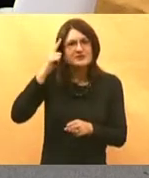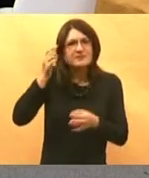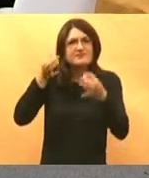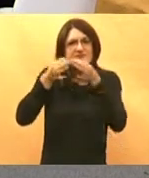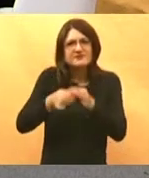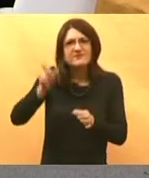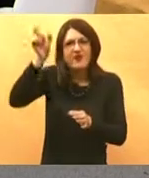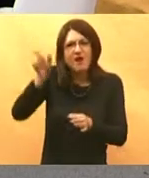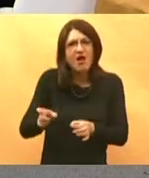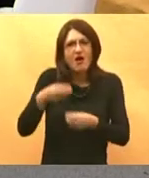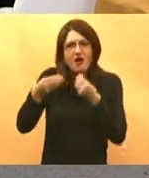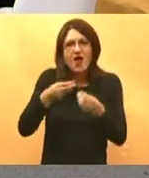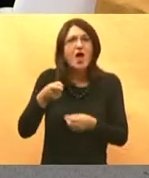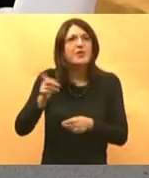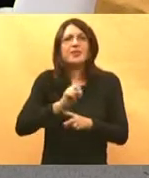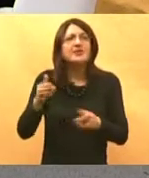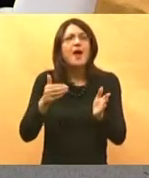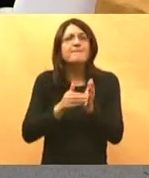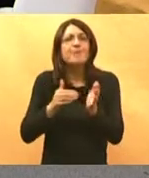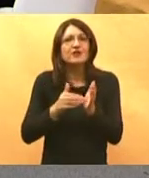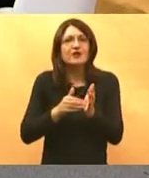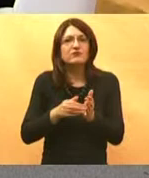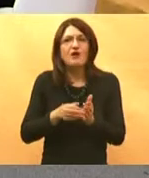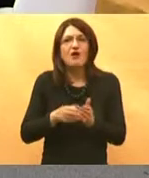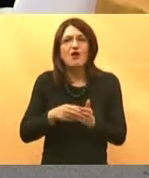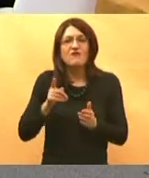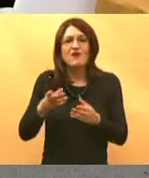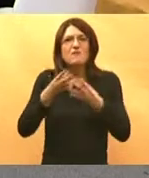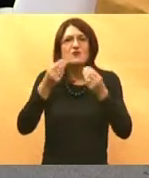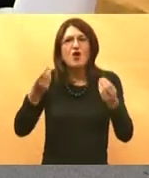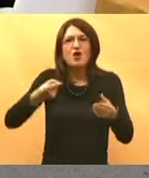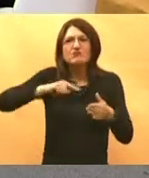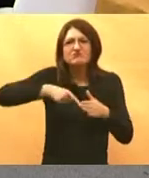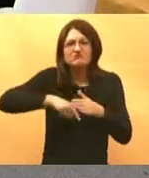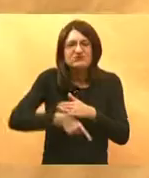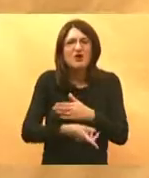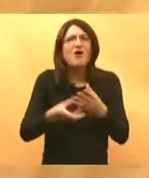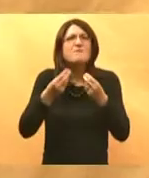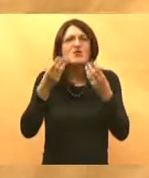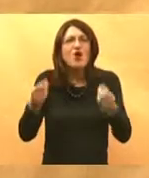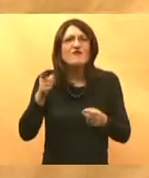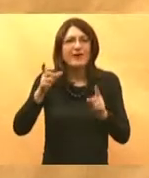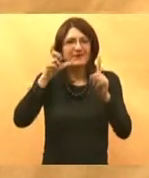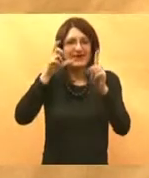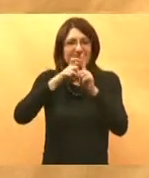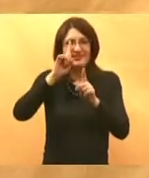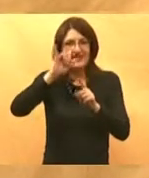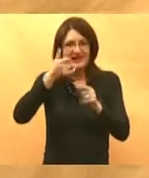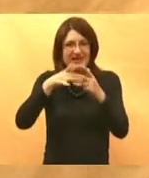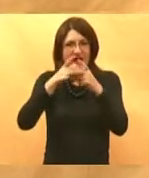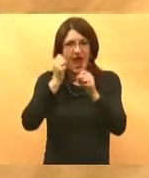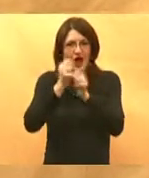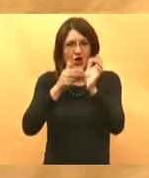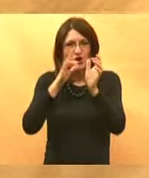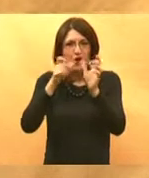neće biti potrebne niti te diagnostičke mnoge prekvrge koje strahovito puno koštaju niti puno tih